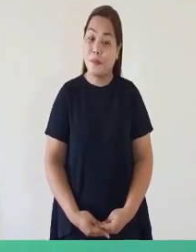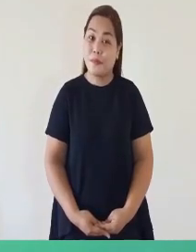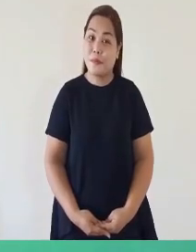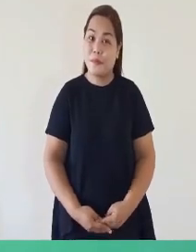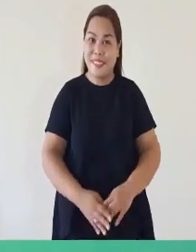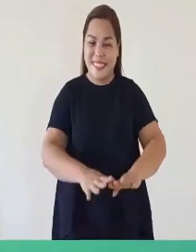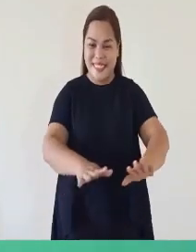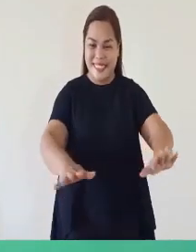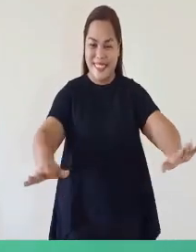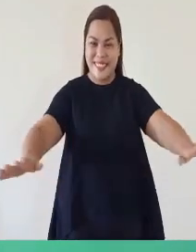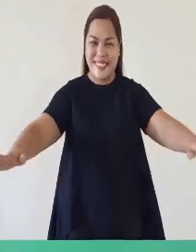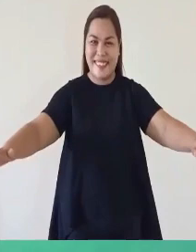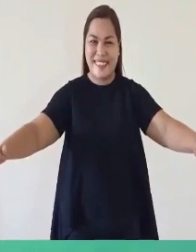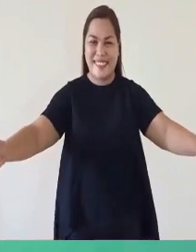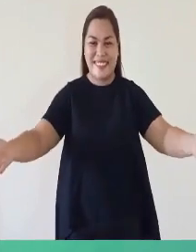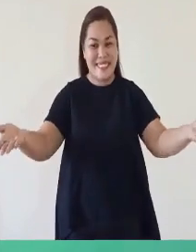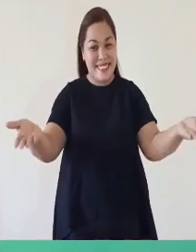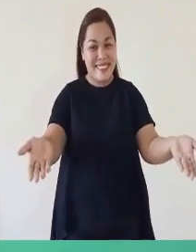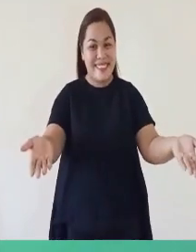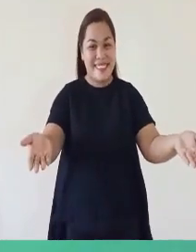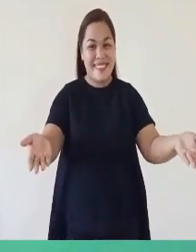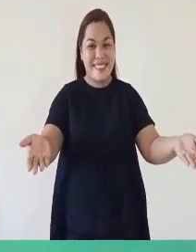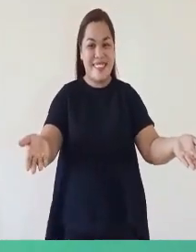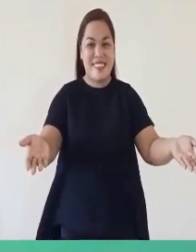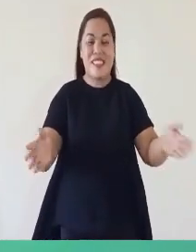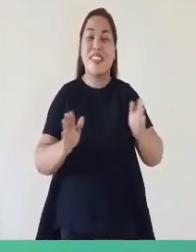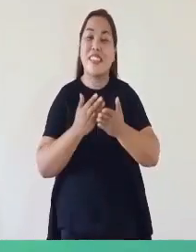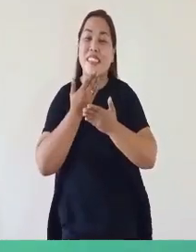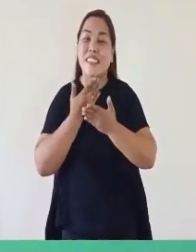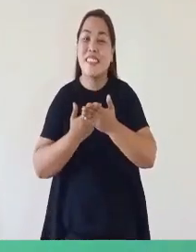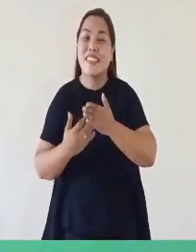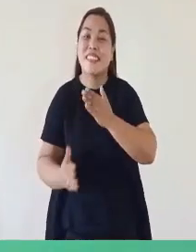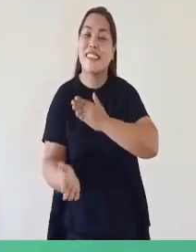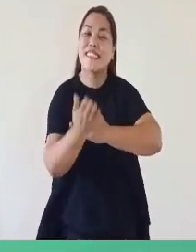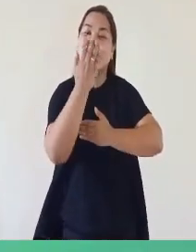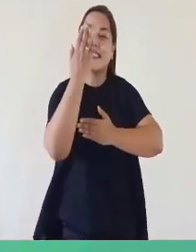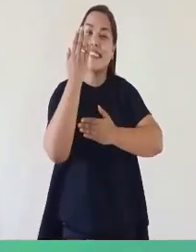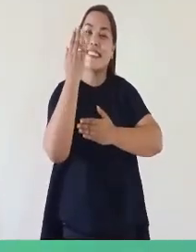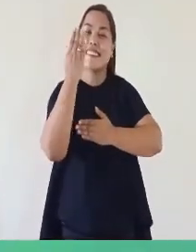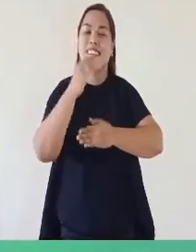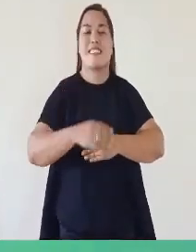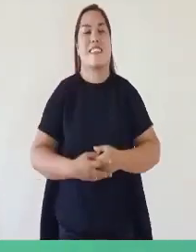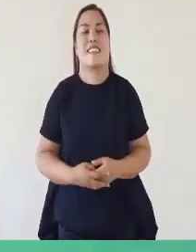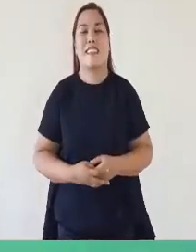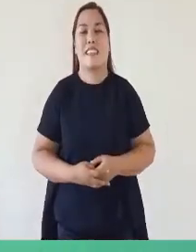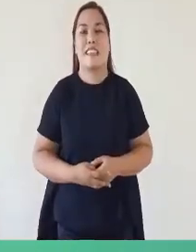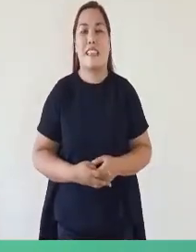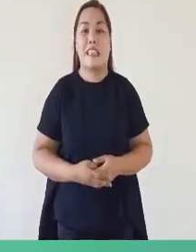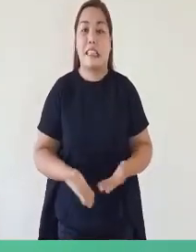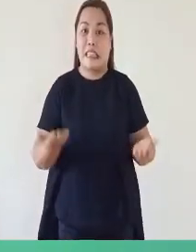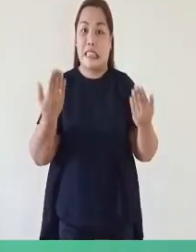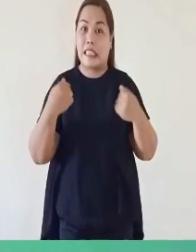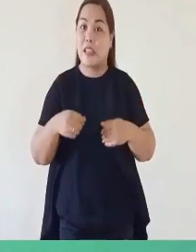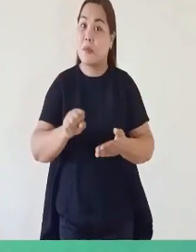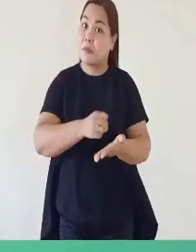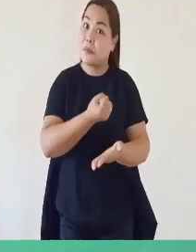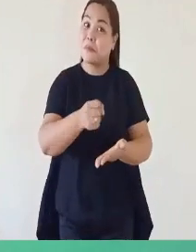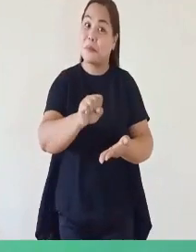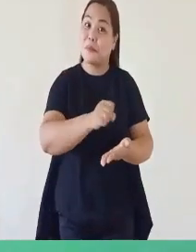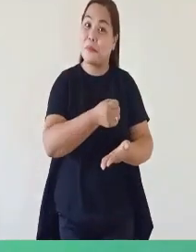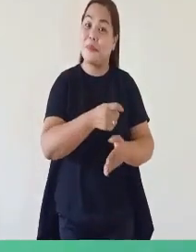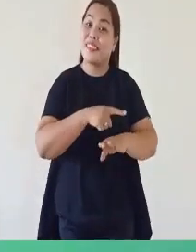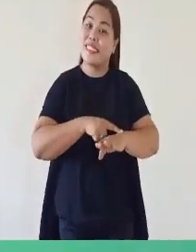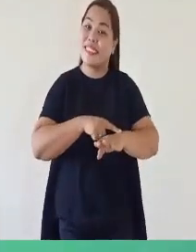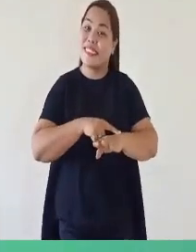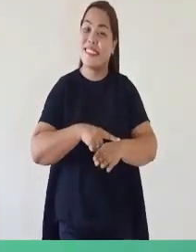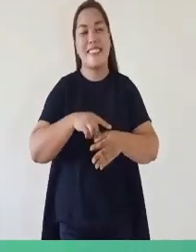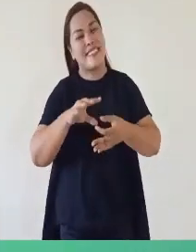Oh, andyan na pala kayo mga bata Magandang araw Tayo muna ay kakanta